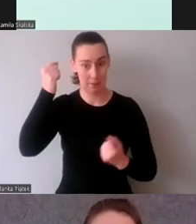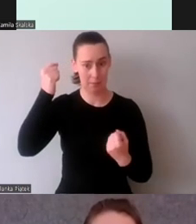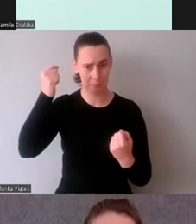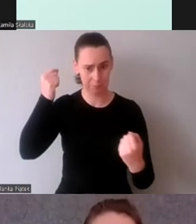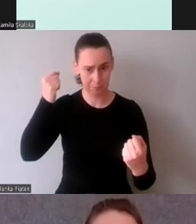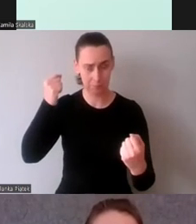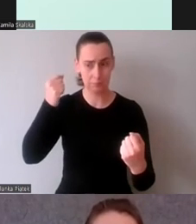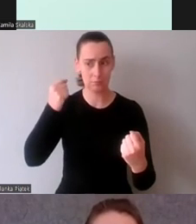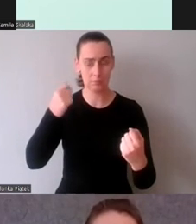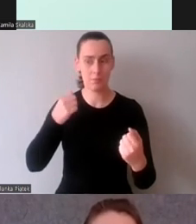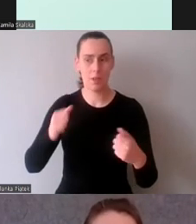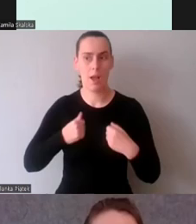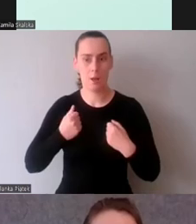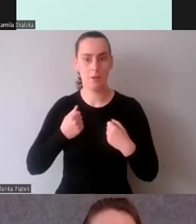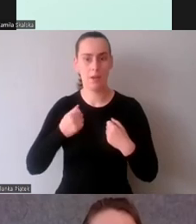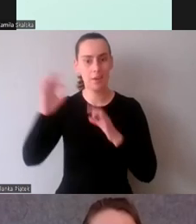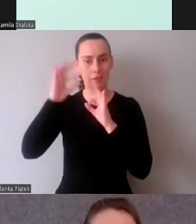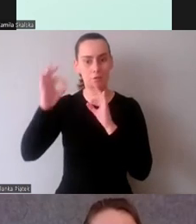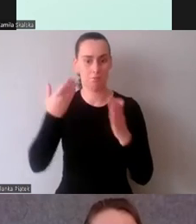informacji w czasie tłumaczenia.